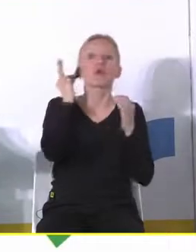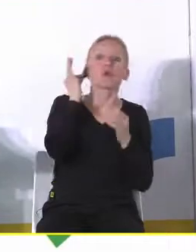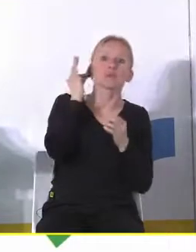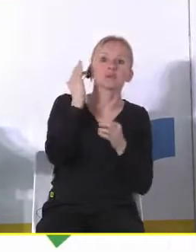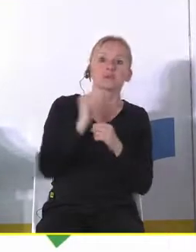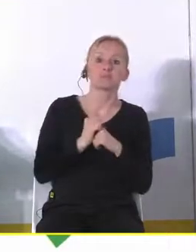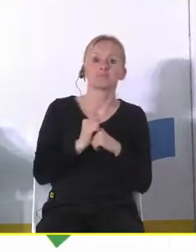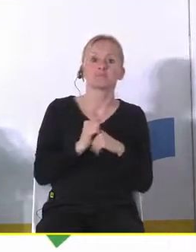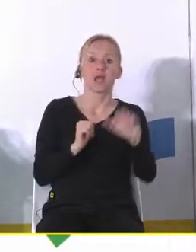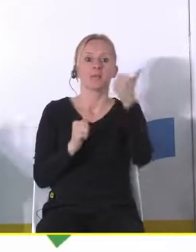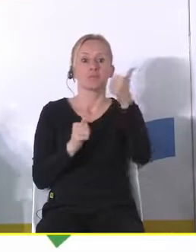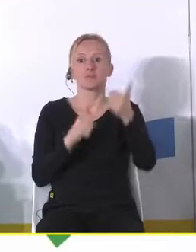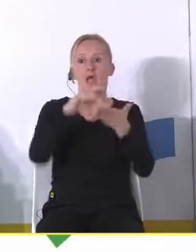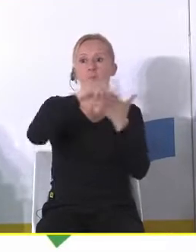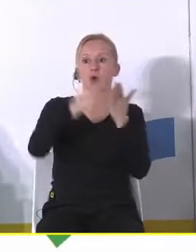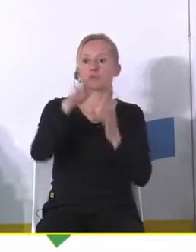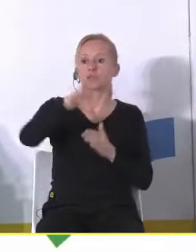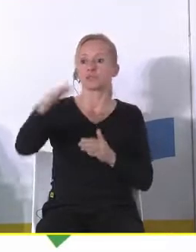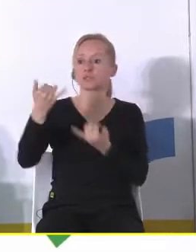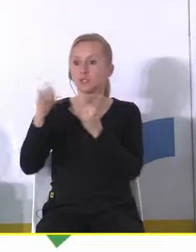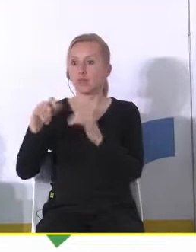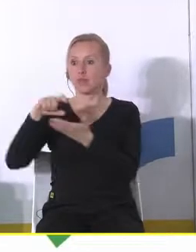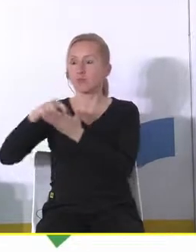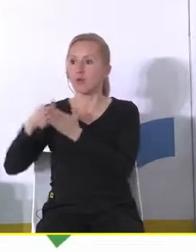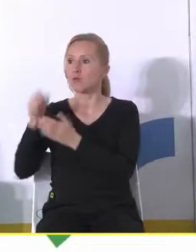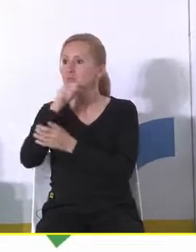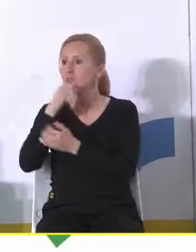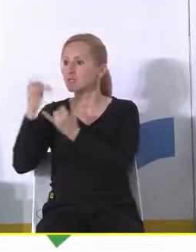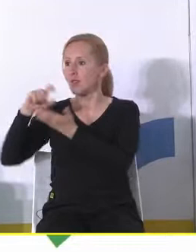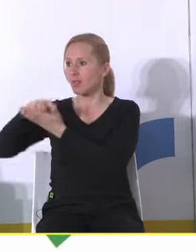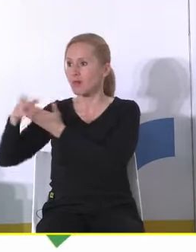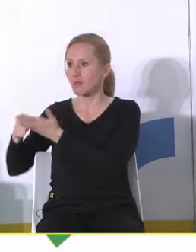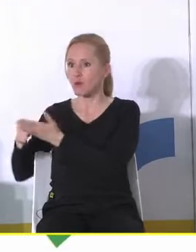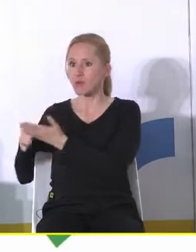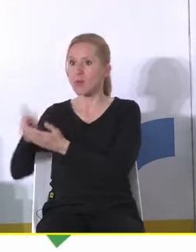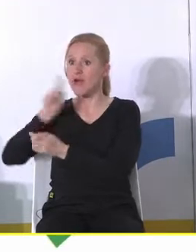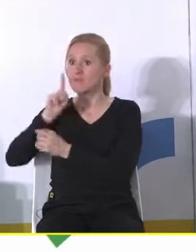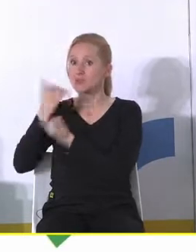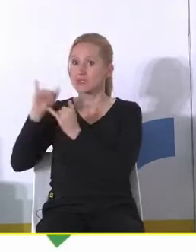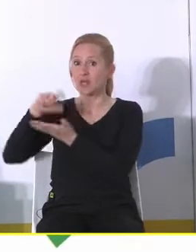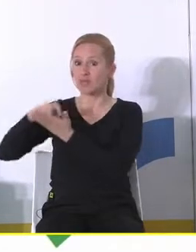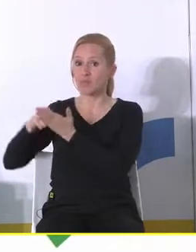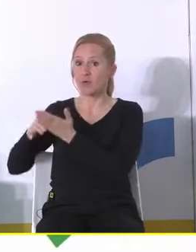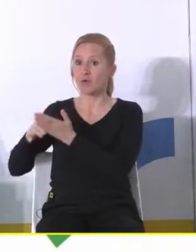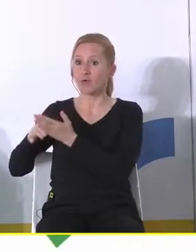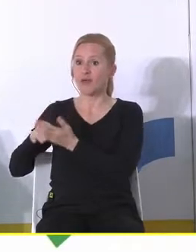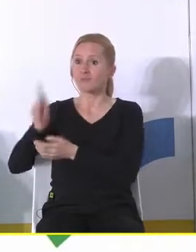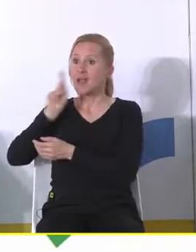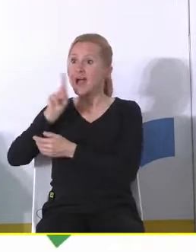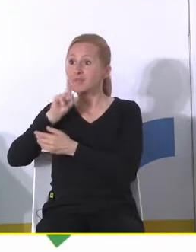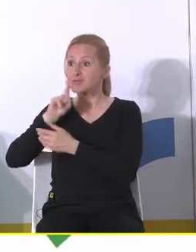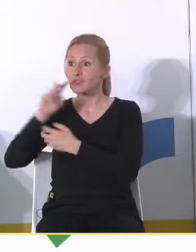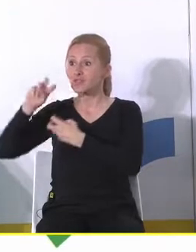do jednego pokoju dzieci do innego seniorzy do innego a mężczyźni no to tam do rozwiązywania problemów